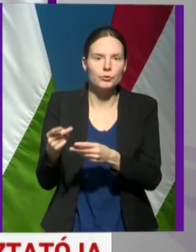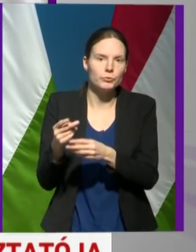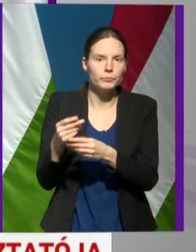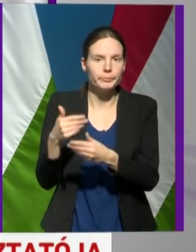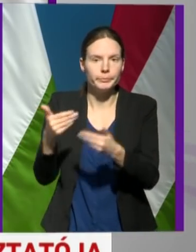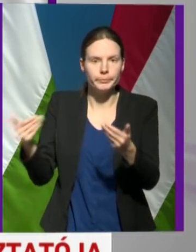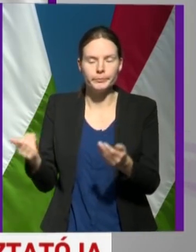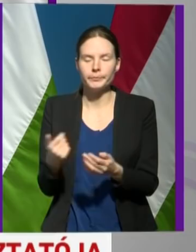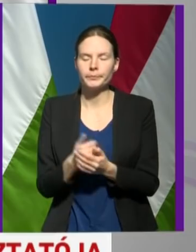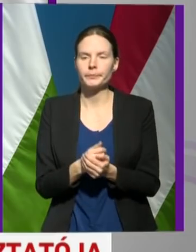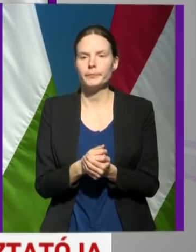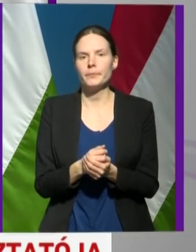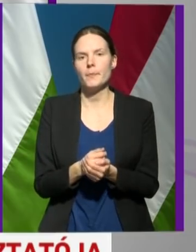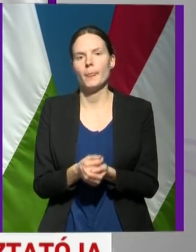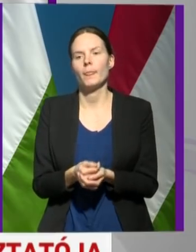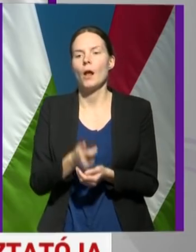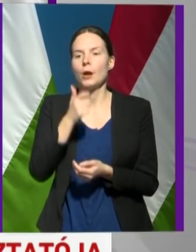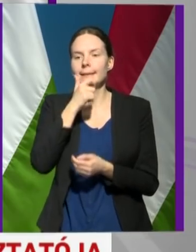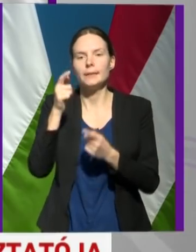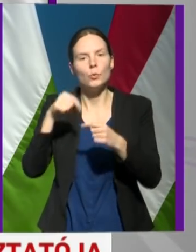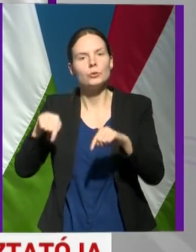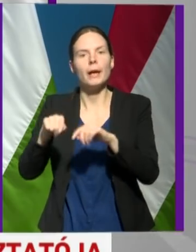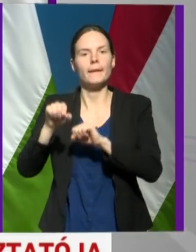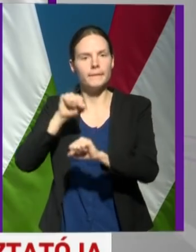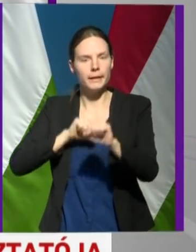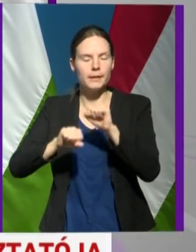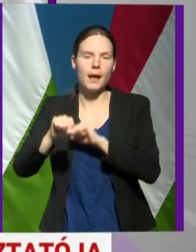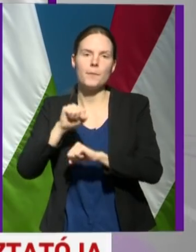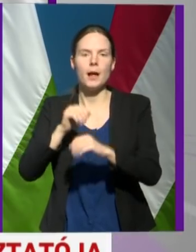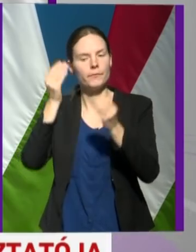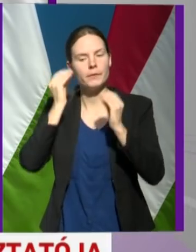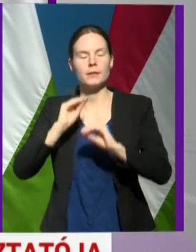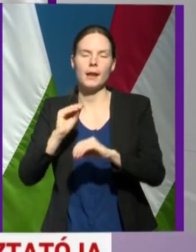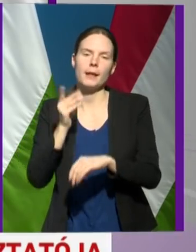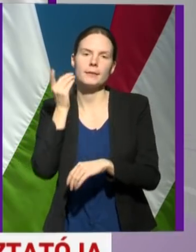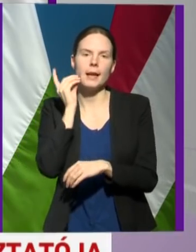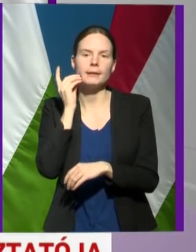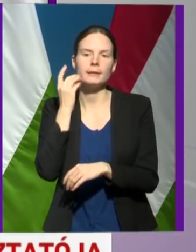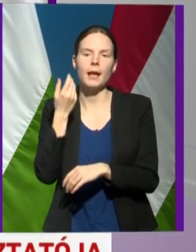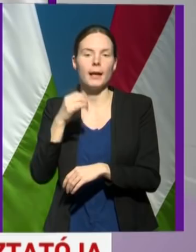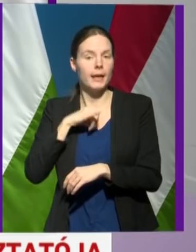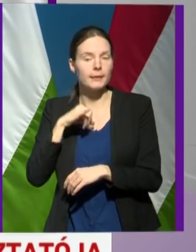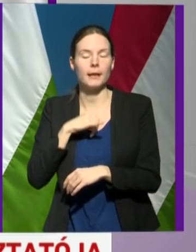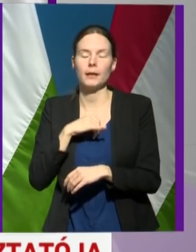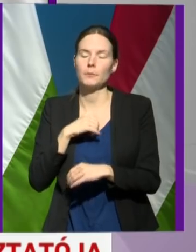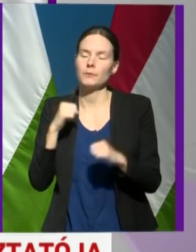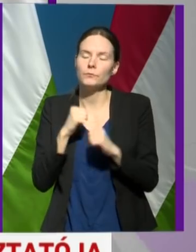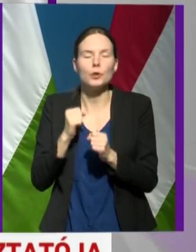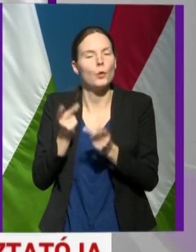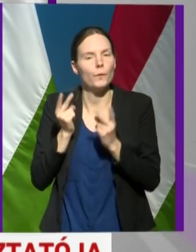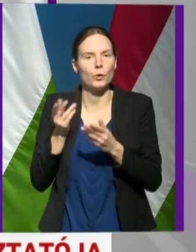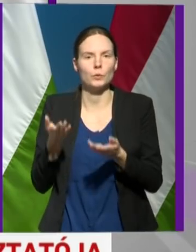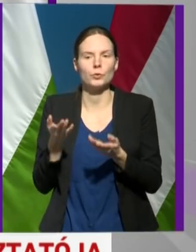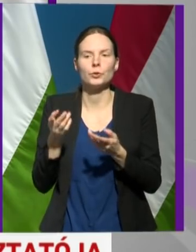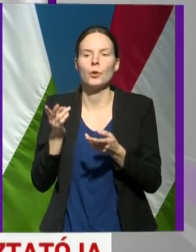Az időseink védelme, tisztelete és szeretete érdekében tartom nagyon fontosnak,